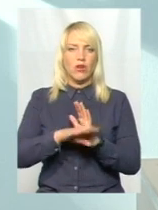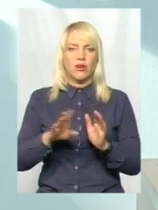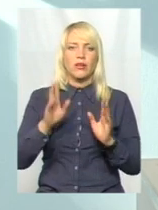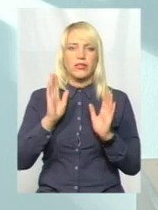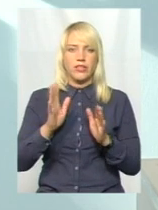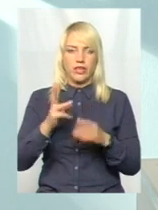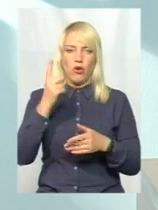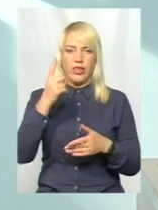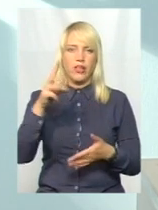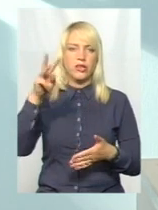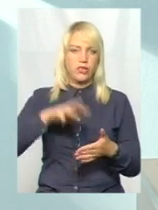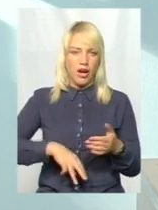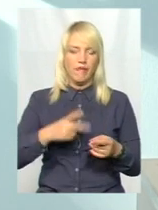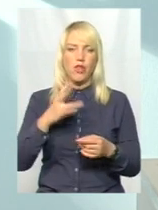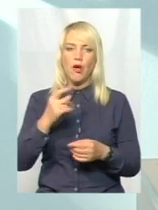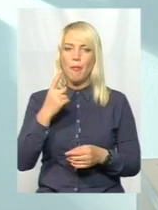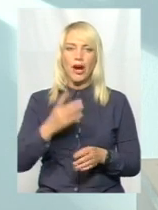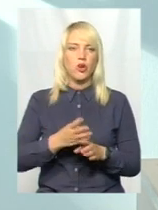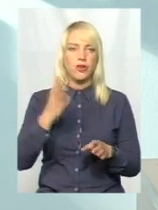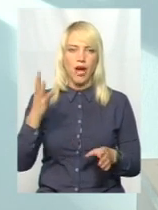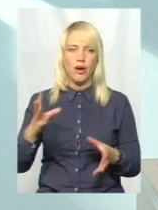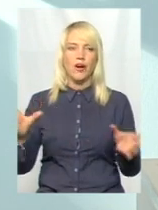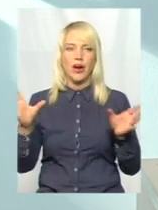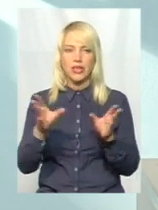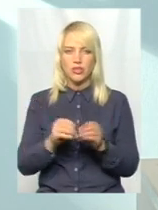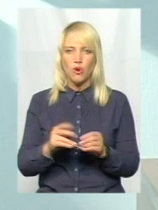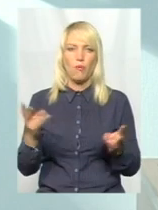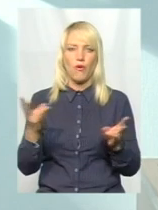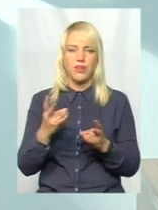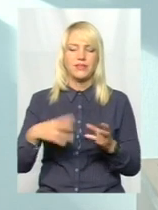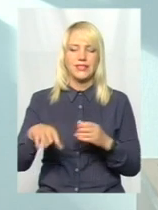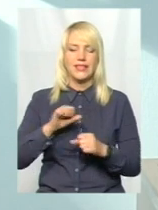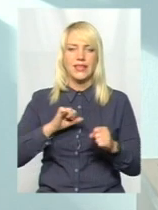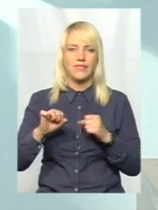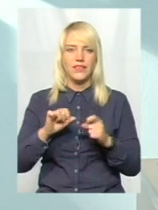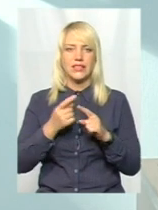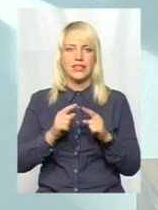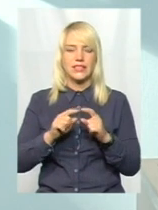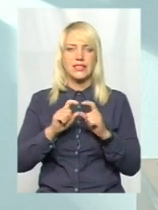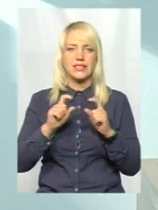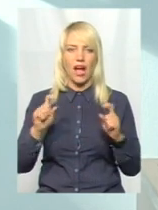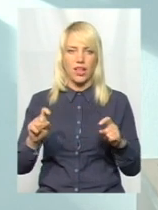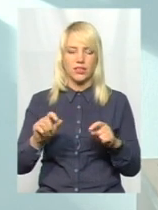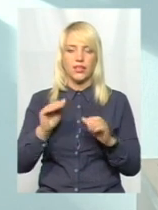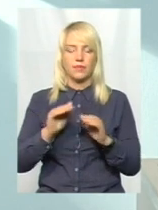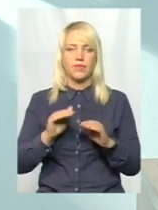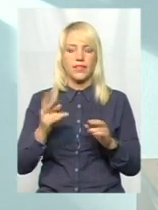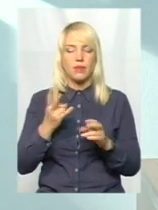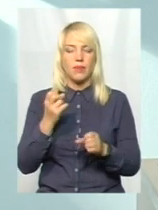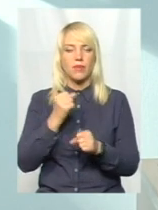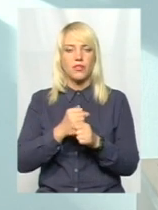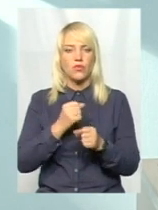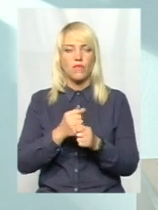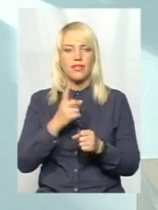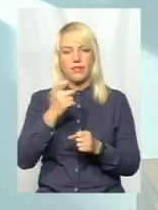санкцій. В першу чергу нам потрібно усім разом, спільно, як і керівникам таких закладів, так і інспекторам діяти на випередження, на